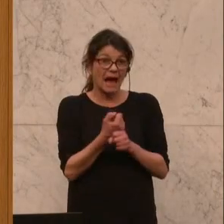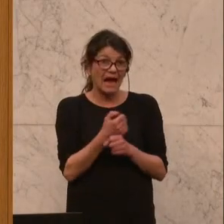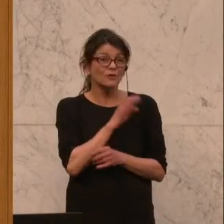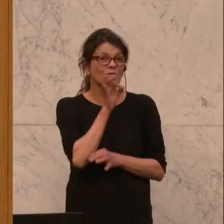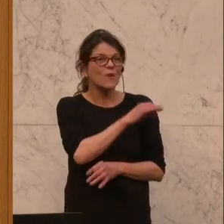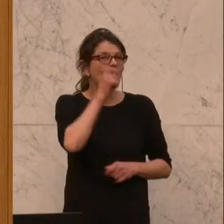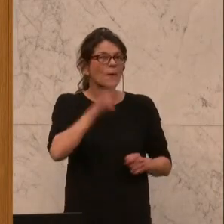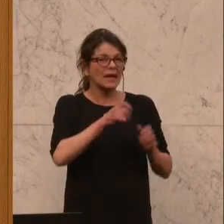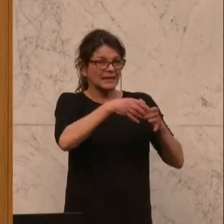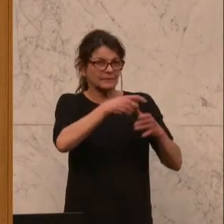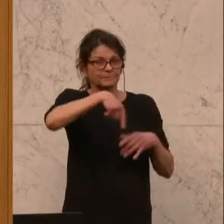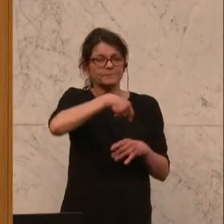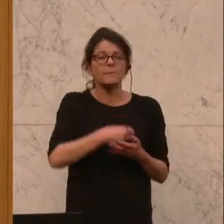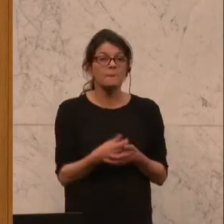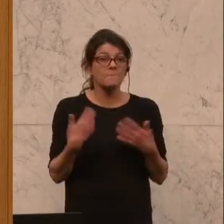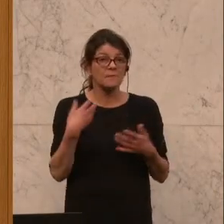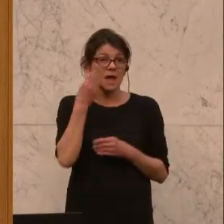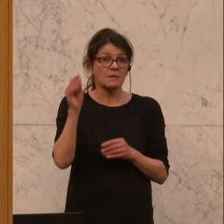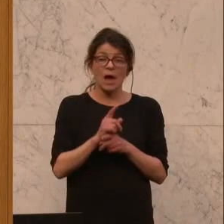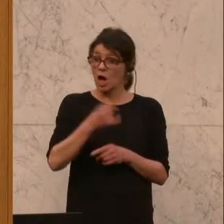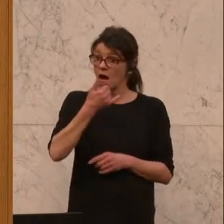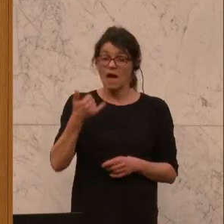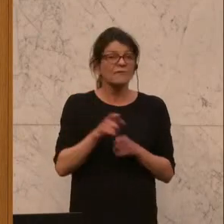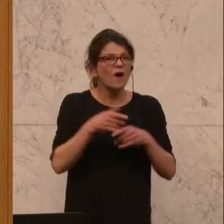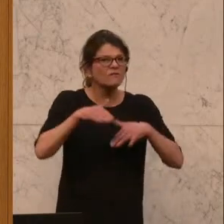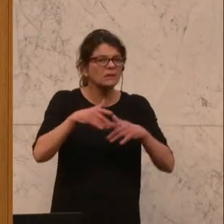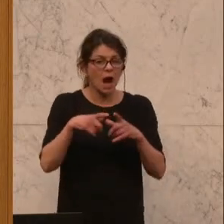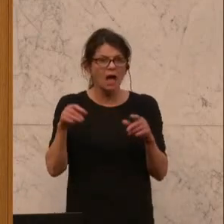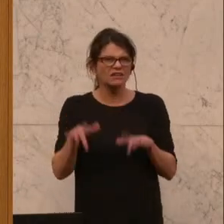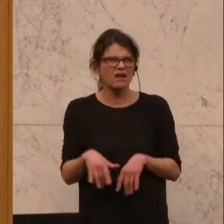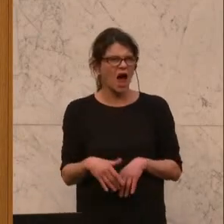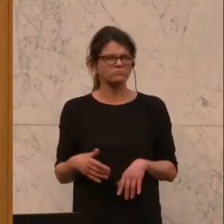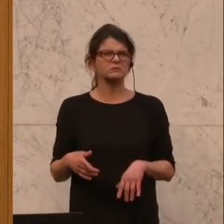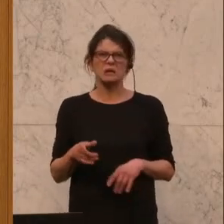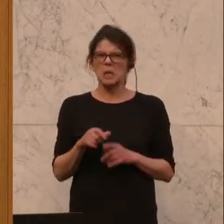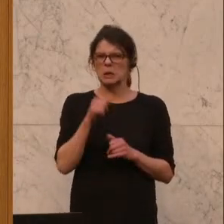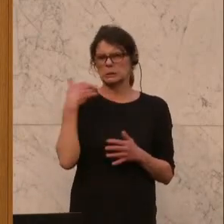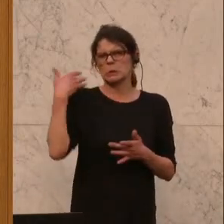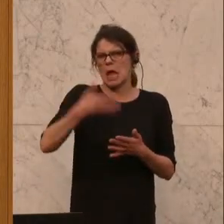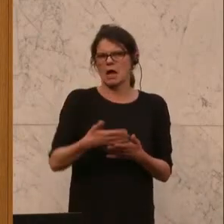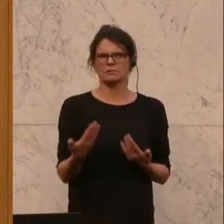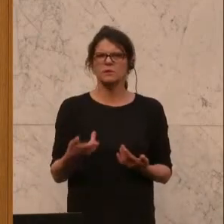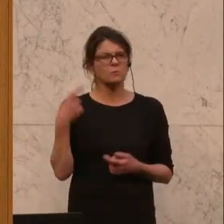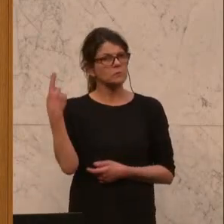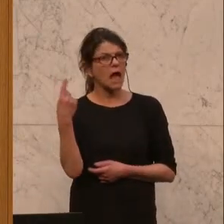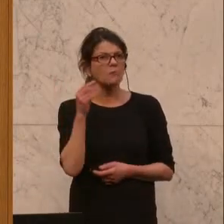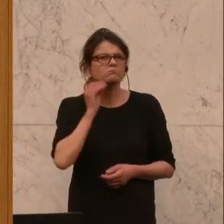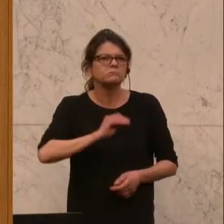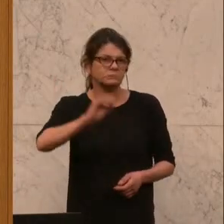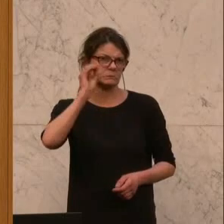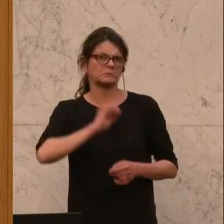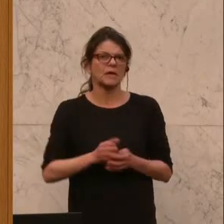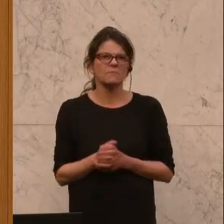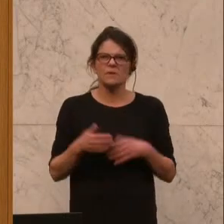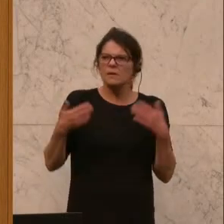die Ukrainer, und jetzt sage ich Ihnen auch, jeder, der eine Vertriebenenkarte hat, das ist noch gar nicht so lange her, da haben Sie beklagt,